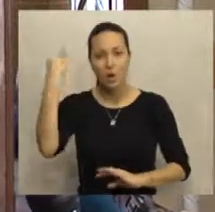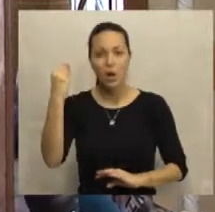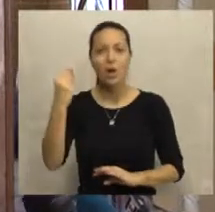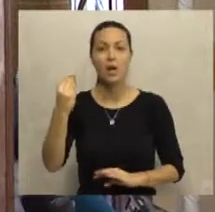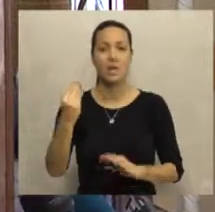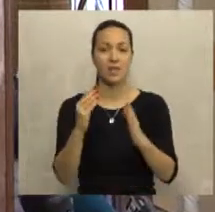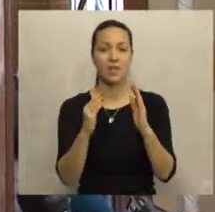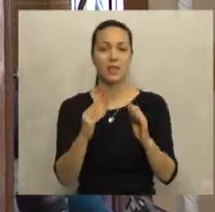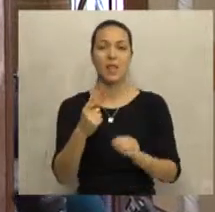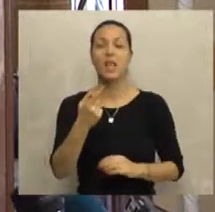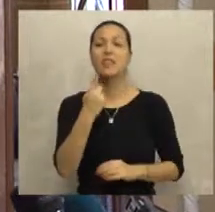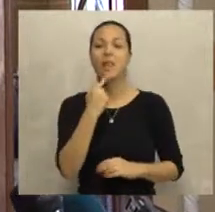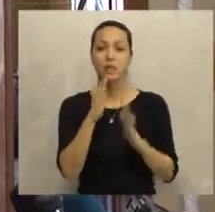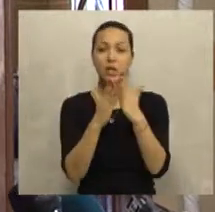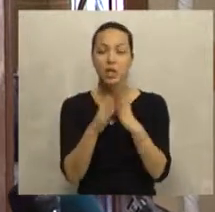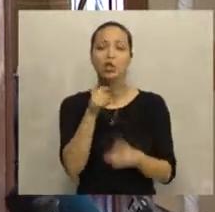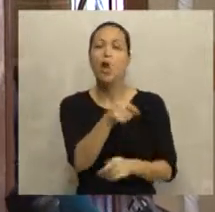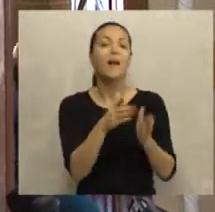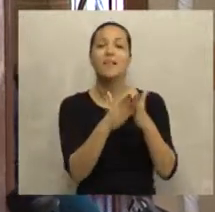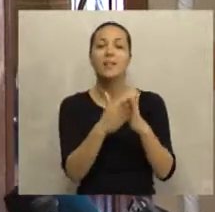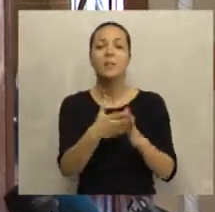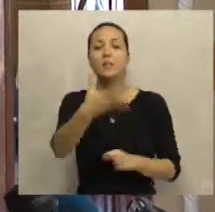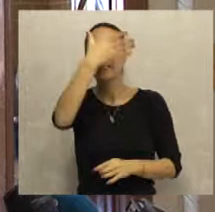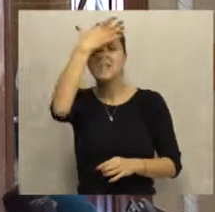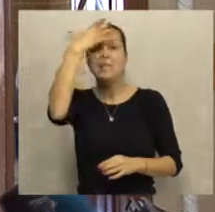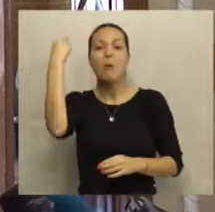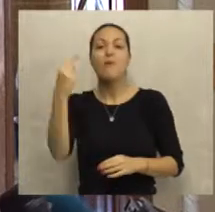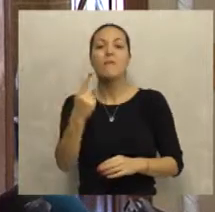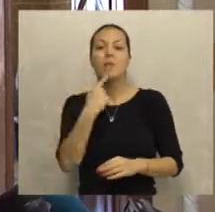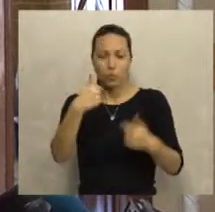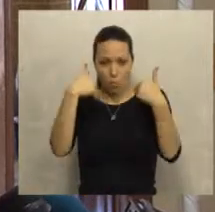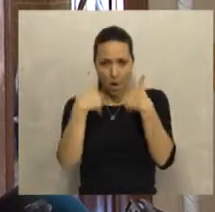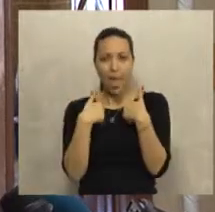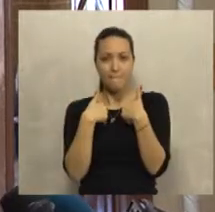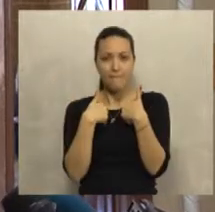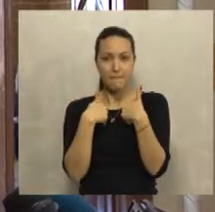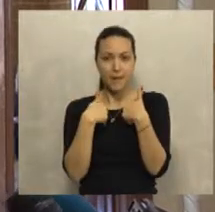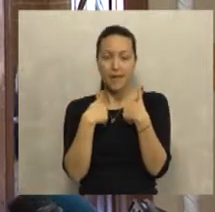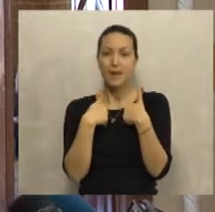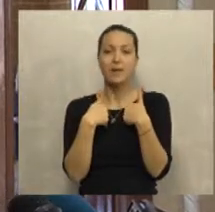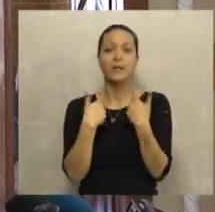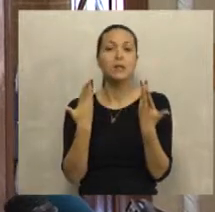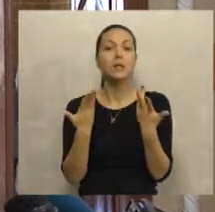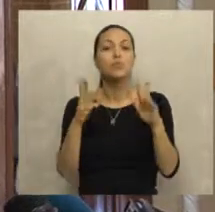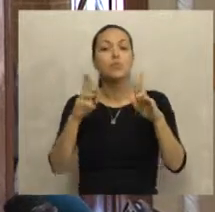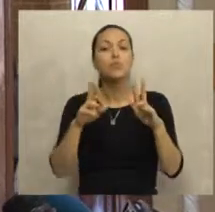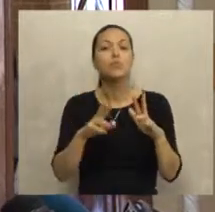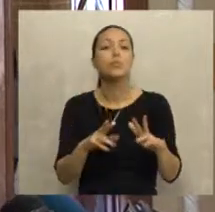Knjiga Zaboravljeni dečak, to je knjiga o dečaku zaboravljenom u nama, onom najljudskim